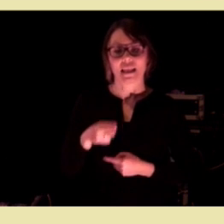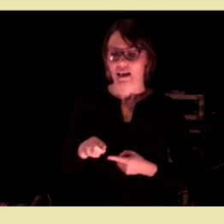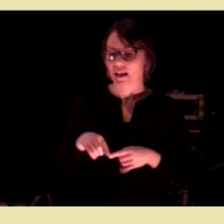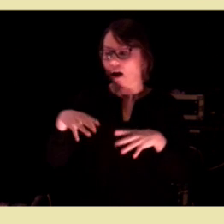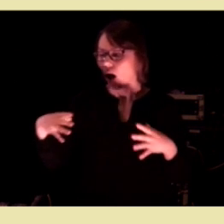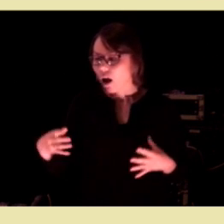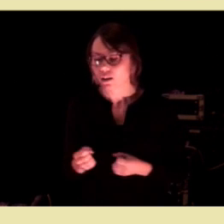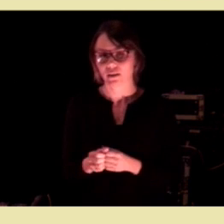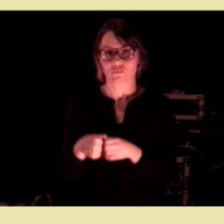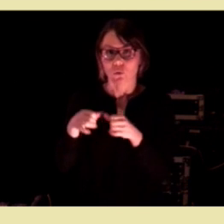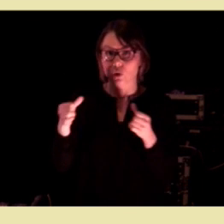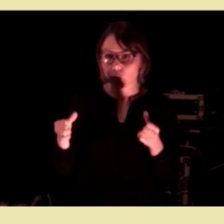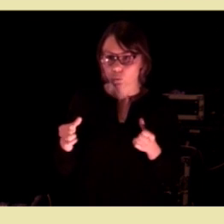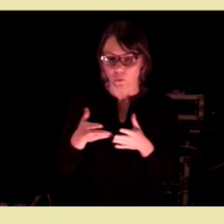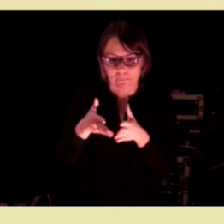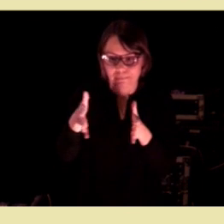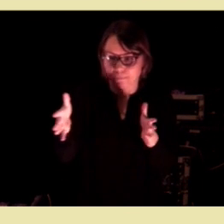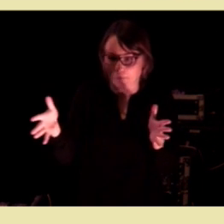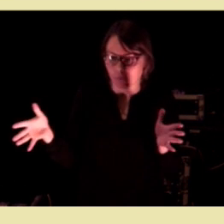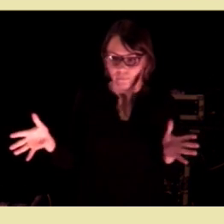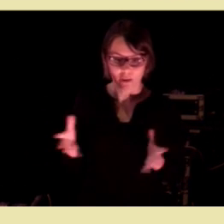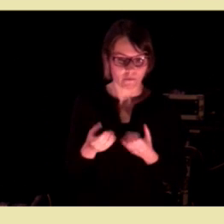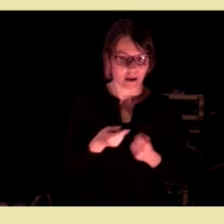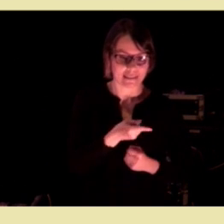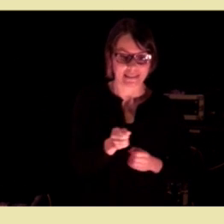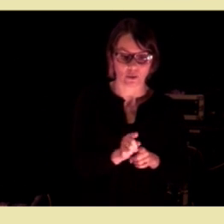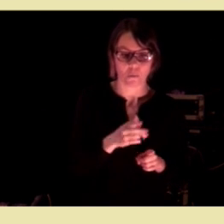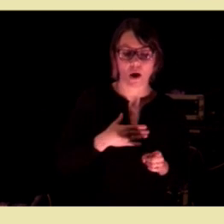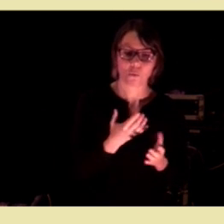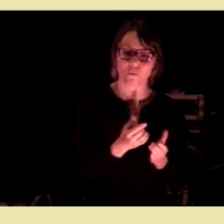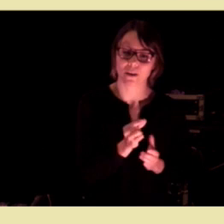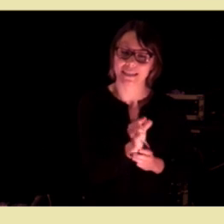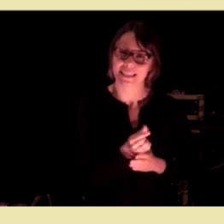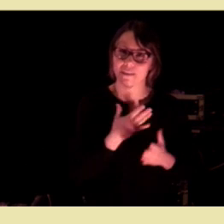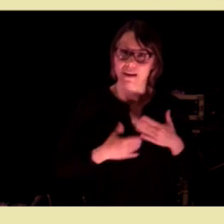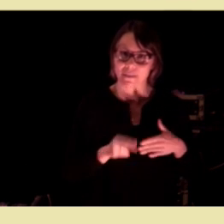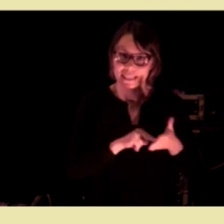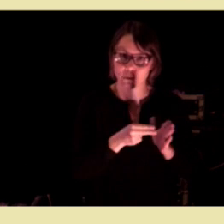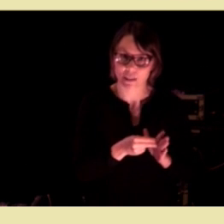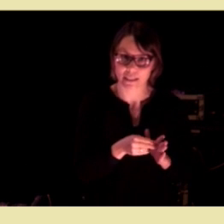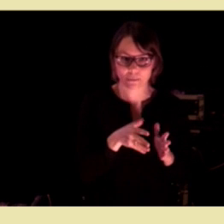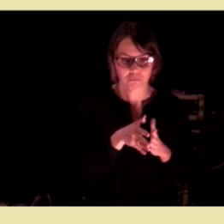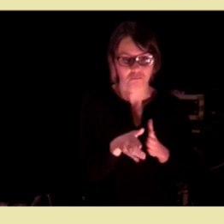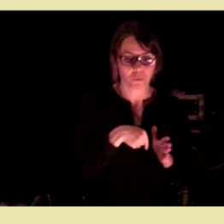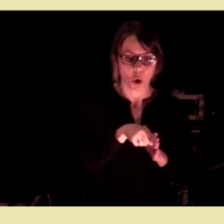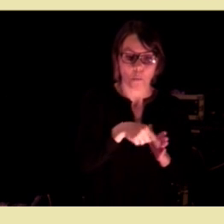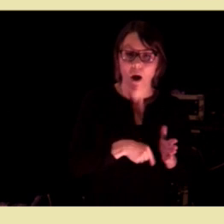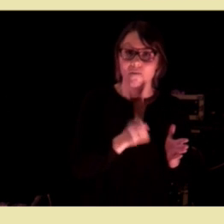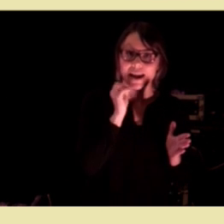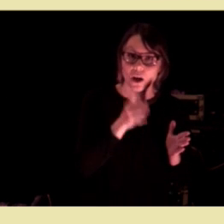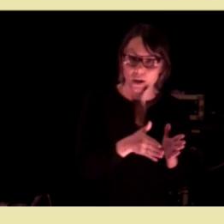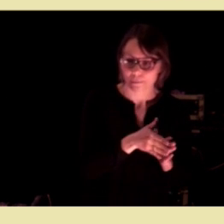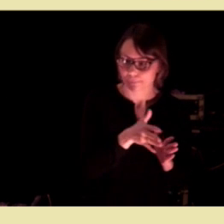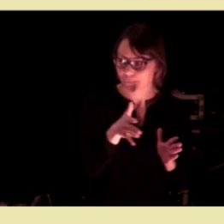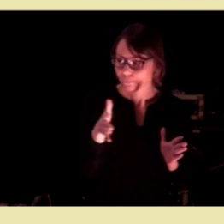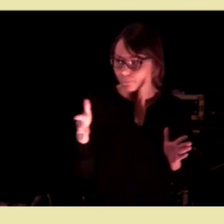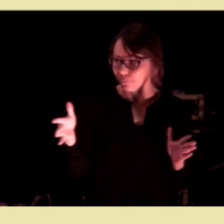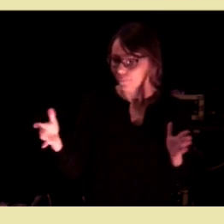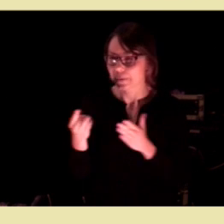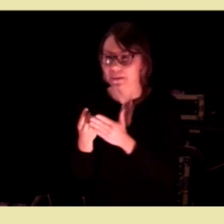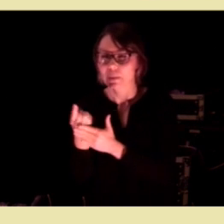Det er det store spennet fra de som har behov for litt velferdsteknologi i hverdagen til den